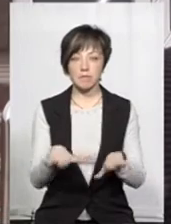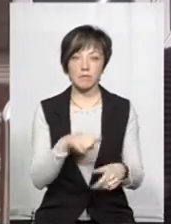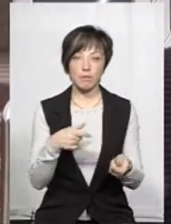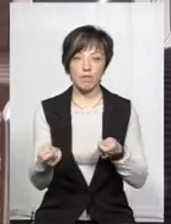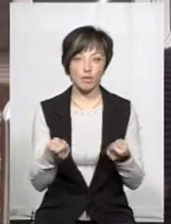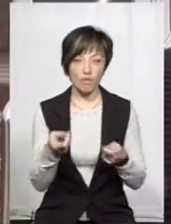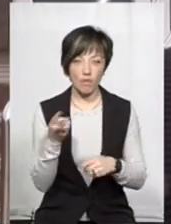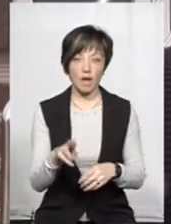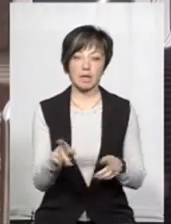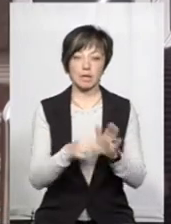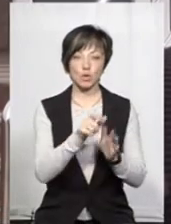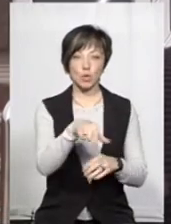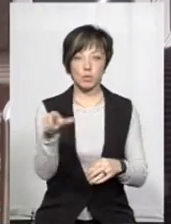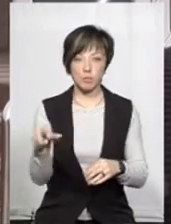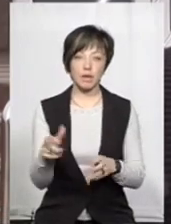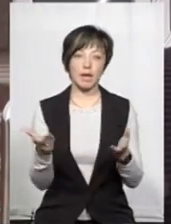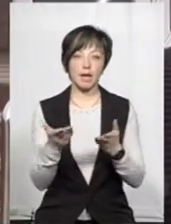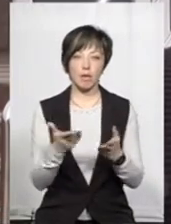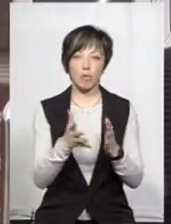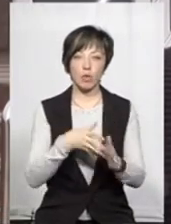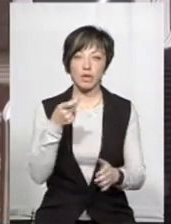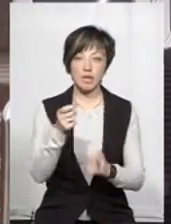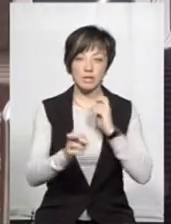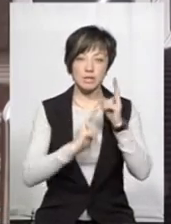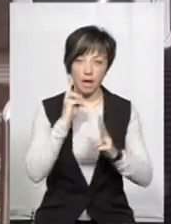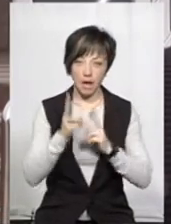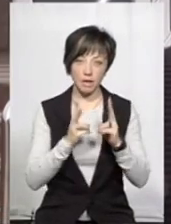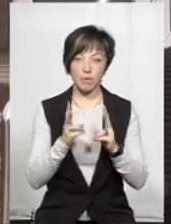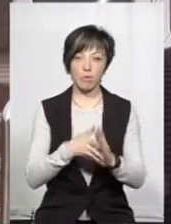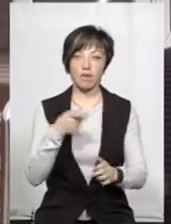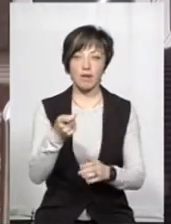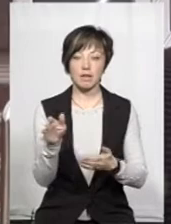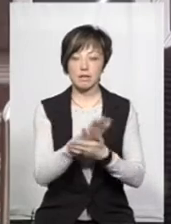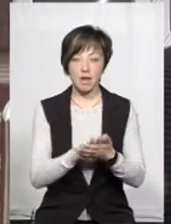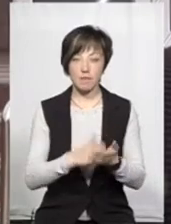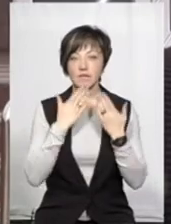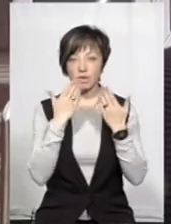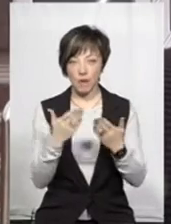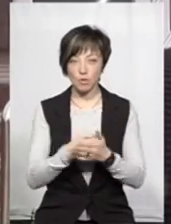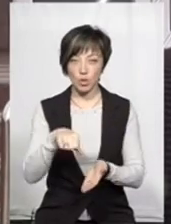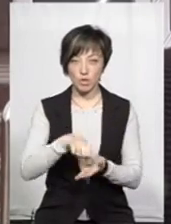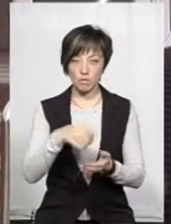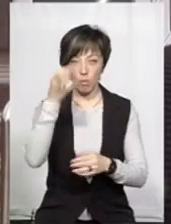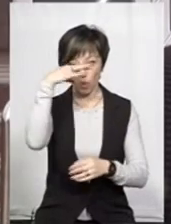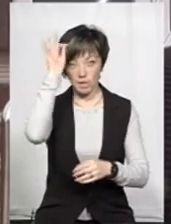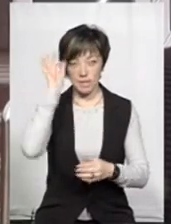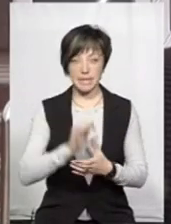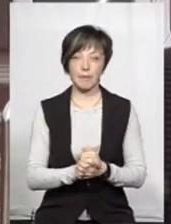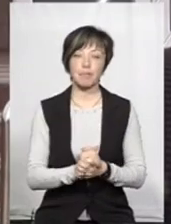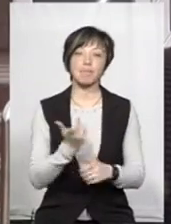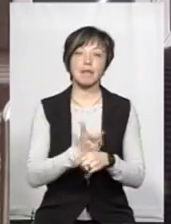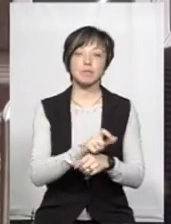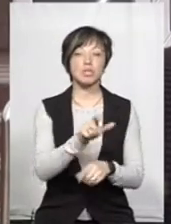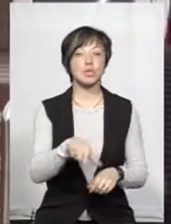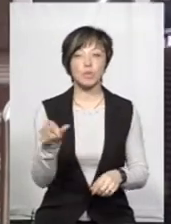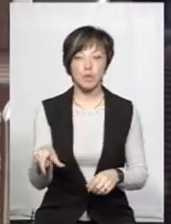самоврядування, з тими людьми, які подавали скарги, подавали заявку, зверталися до дільничих поліцейських. Більшість